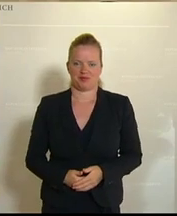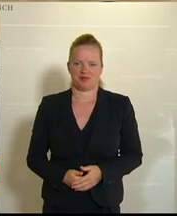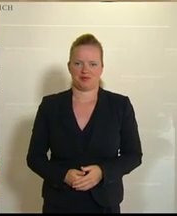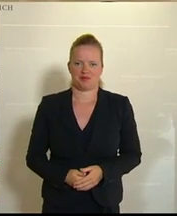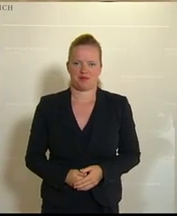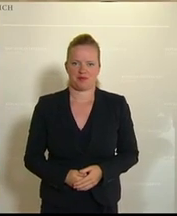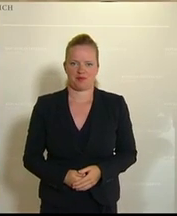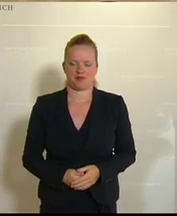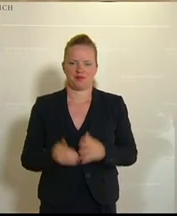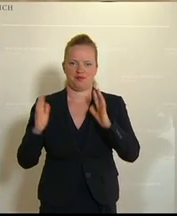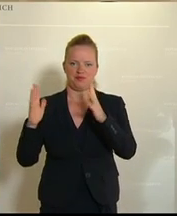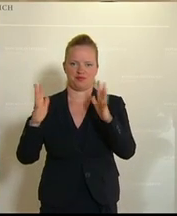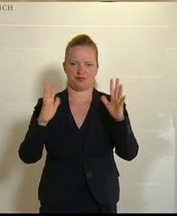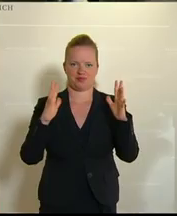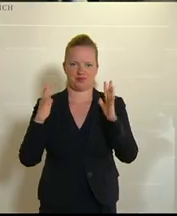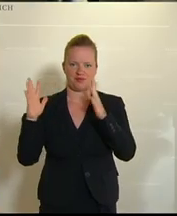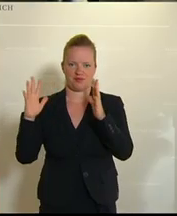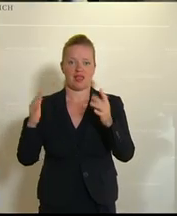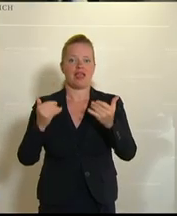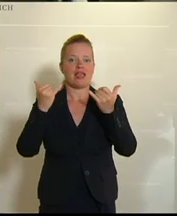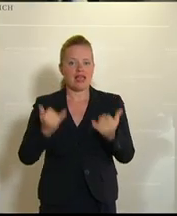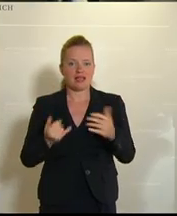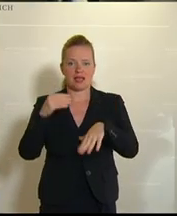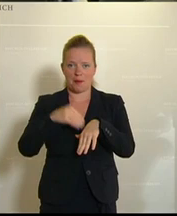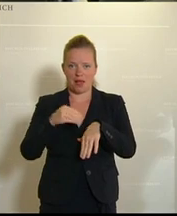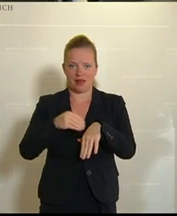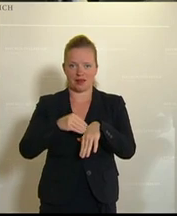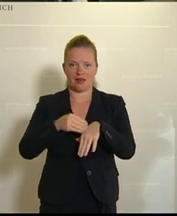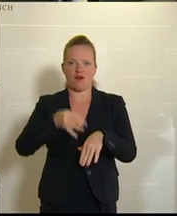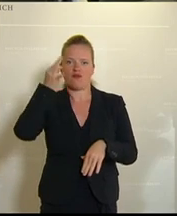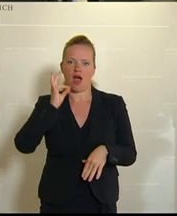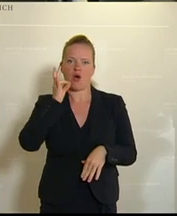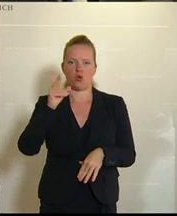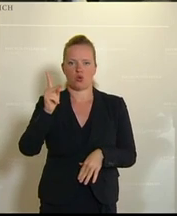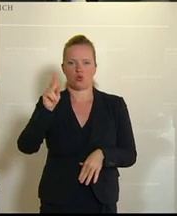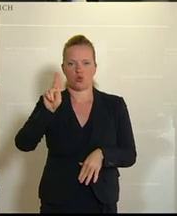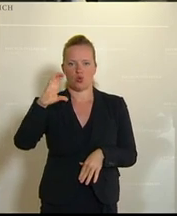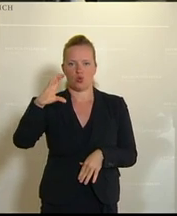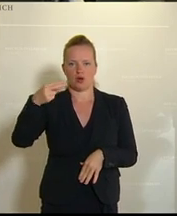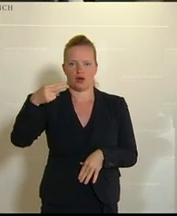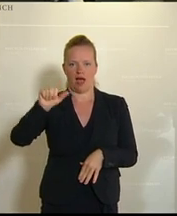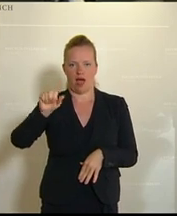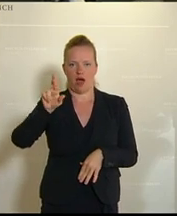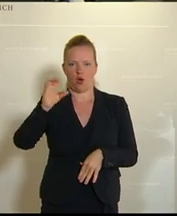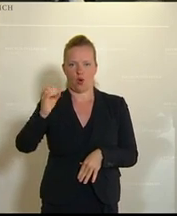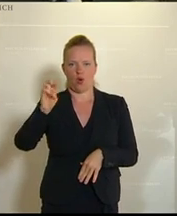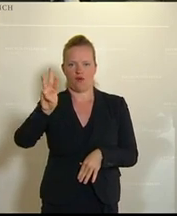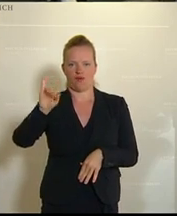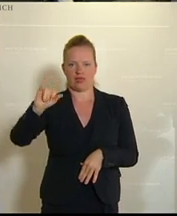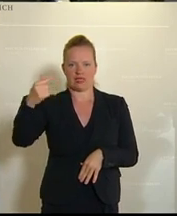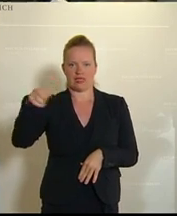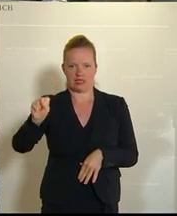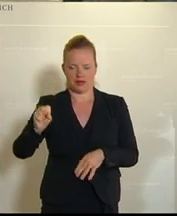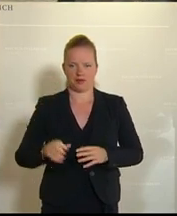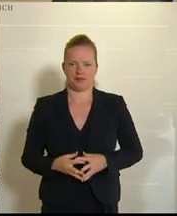Sagt Leonore G. Wessler, Technologieministerin von den Grünen. Und sie verweist auf die langfristige Planung in der